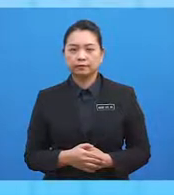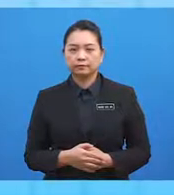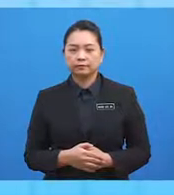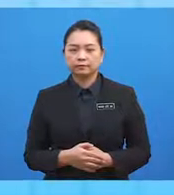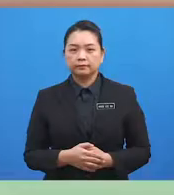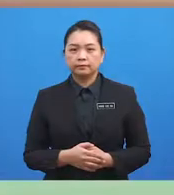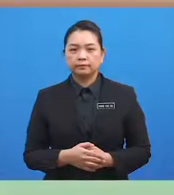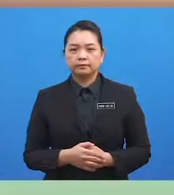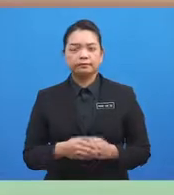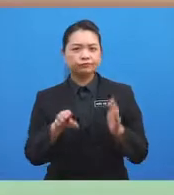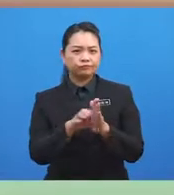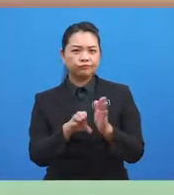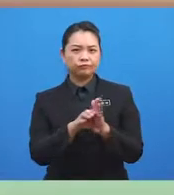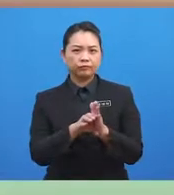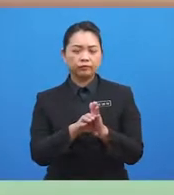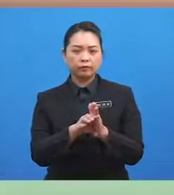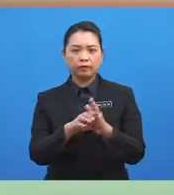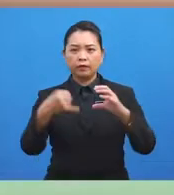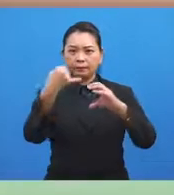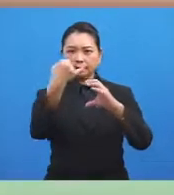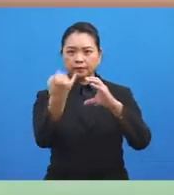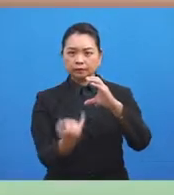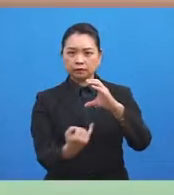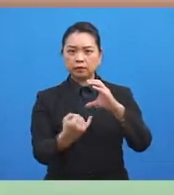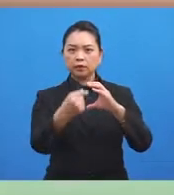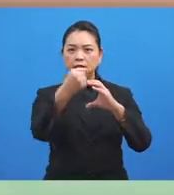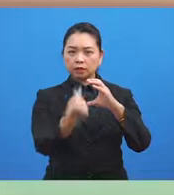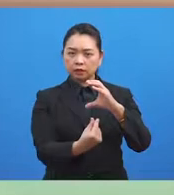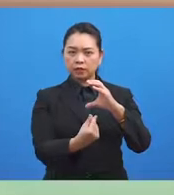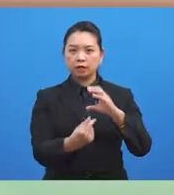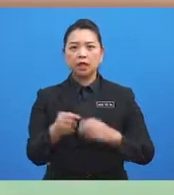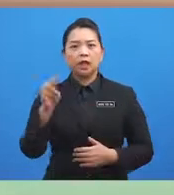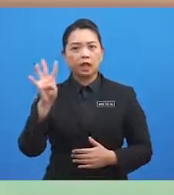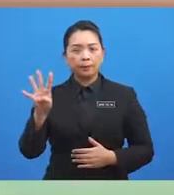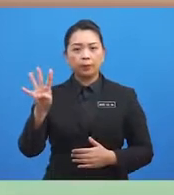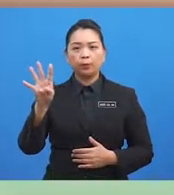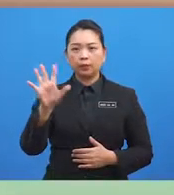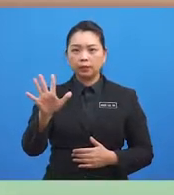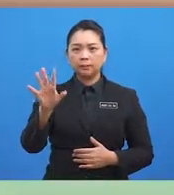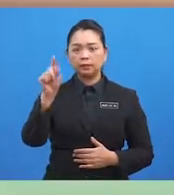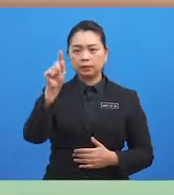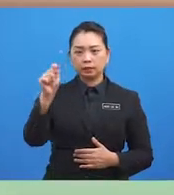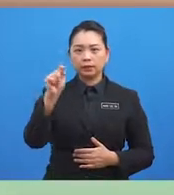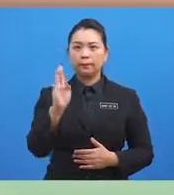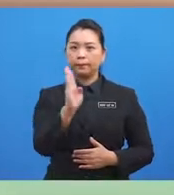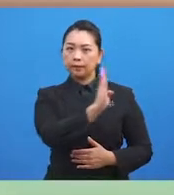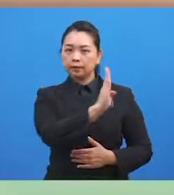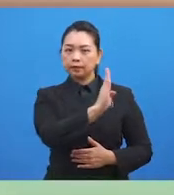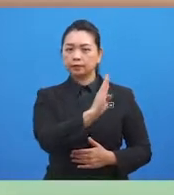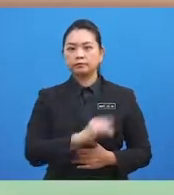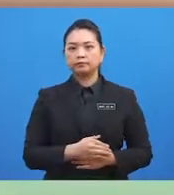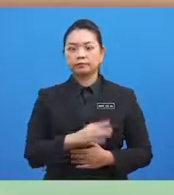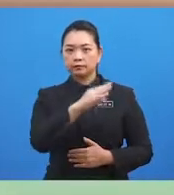Misalnya, meridian longitude 45 darjah barat dan